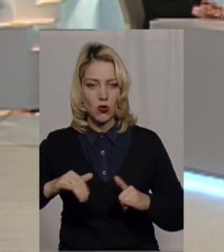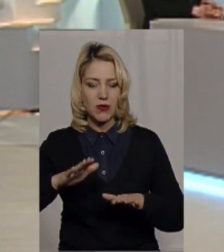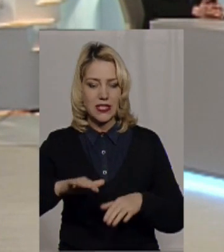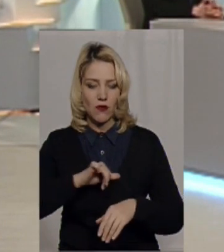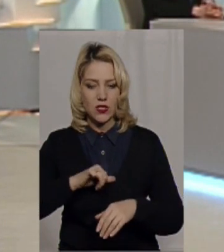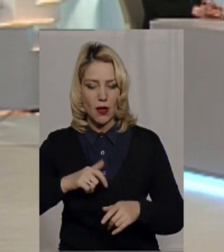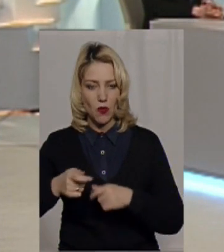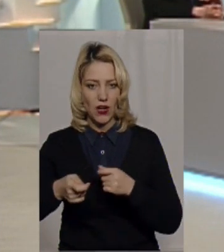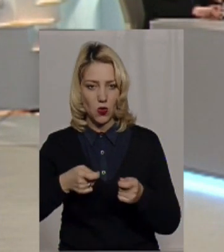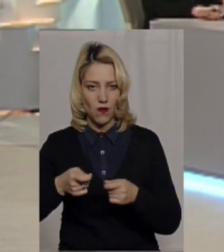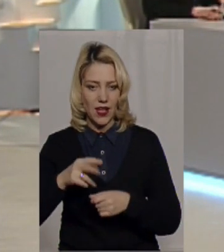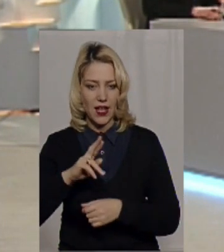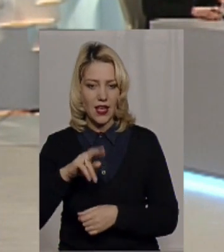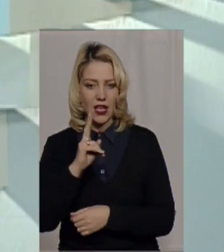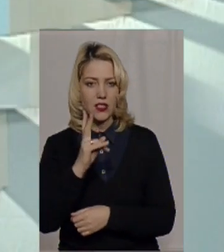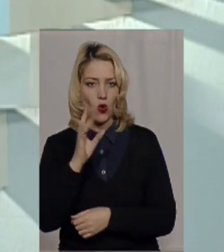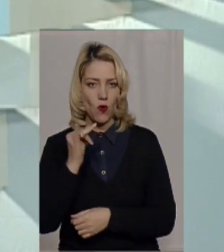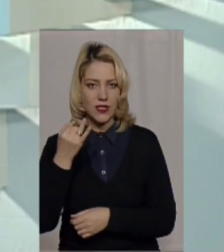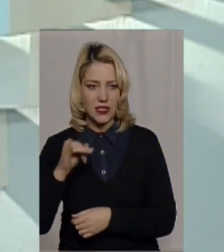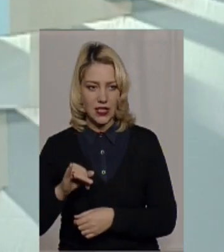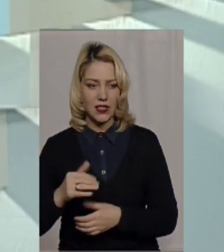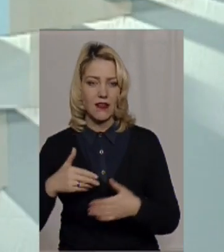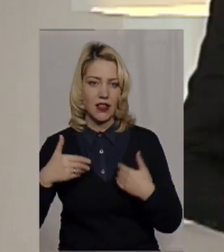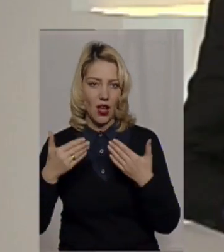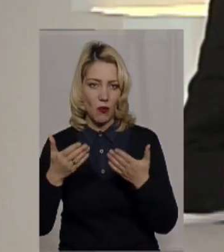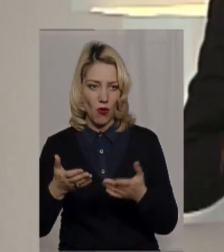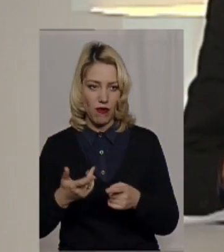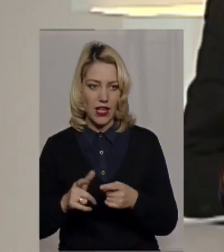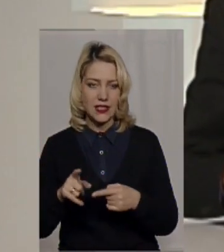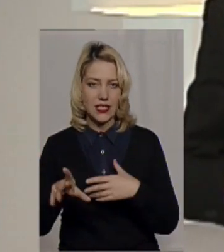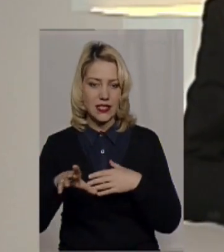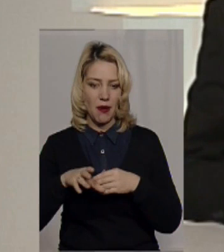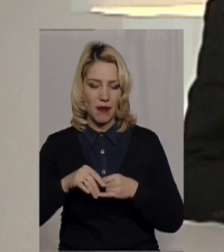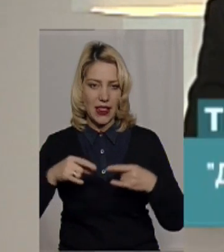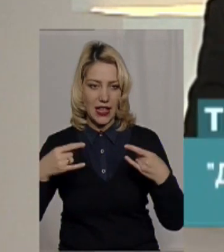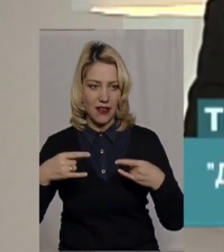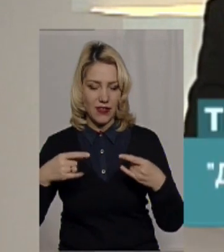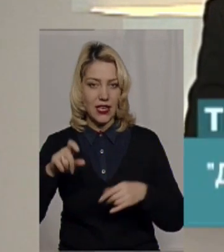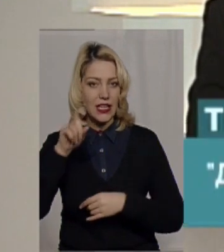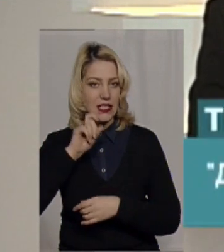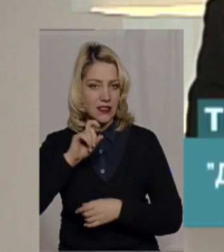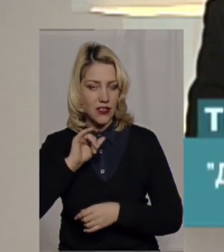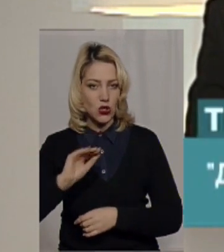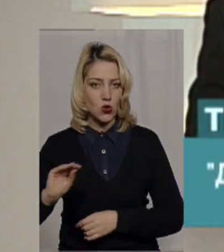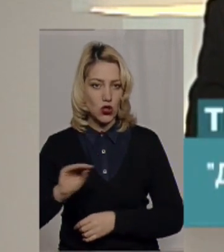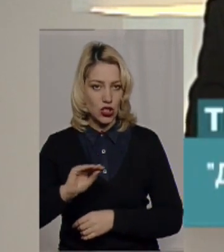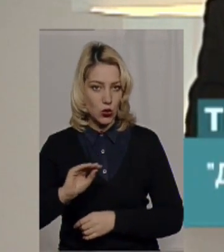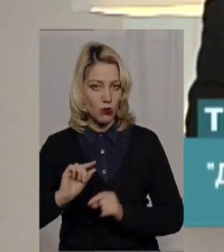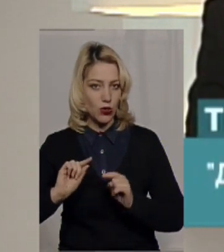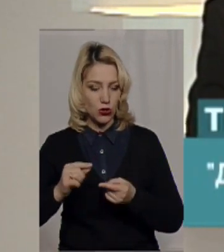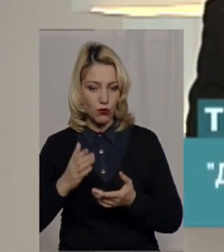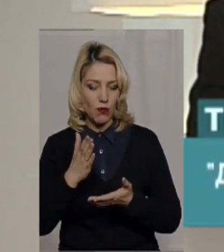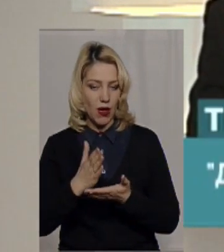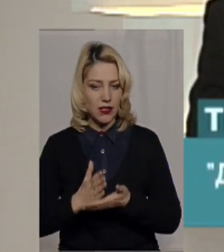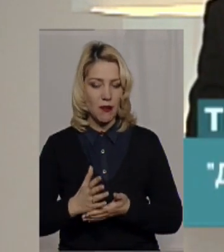Сергієм Яцковським. Вітаю вас, пане Сергію. Доброго дня. Це спільний ефір з Вінницею і Житомиром, тож